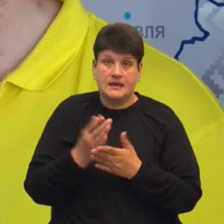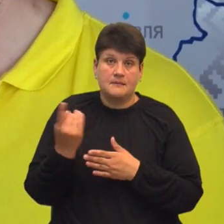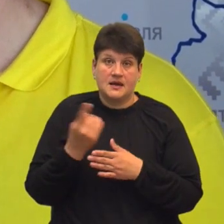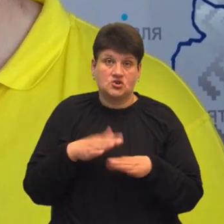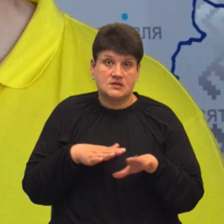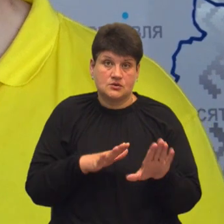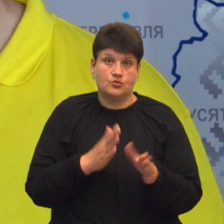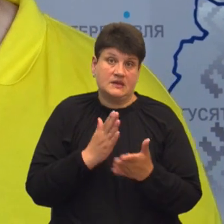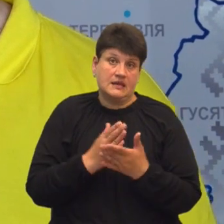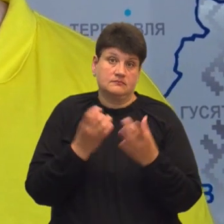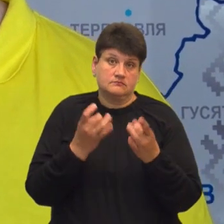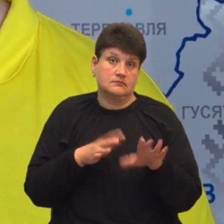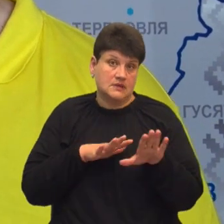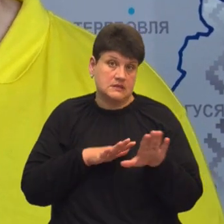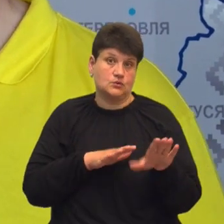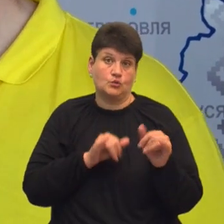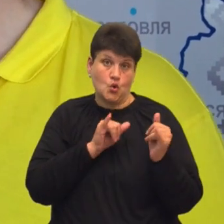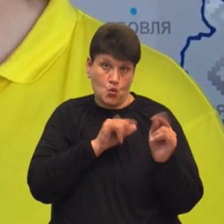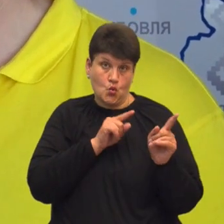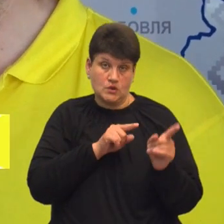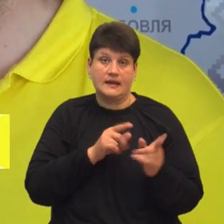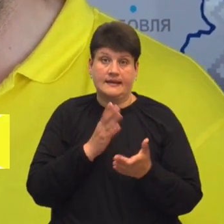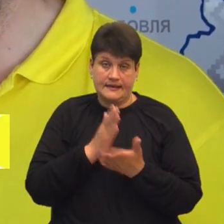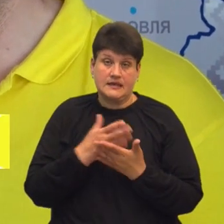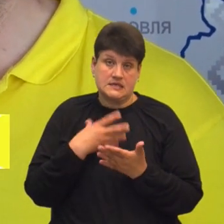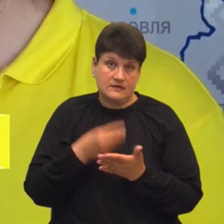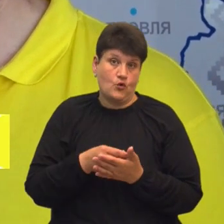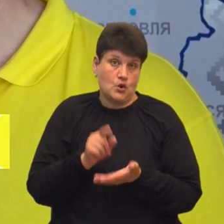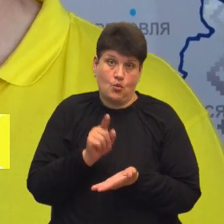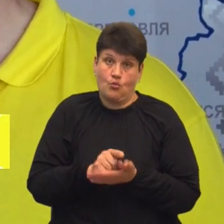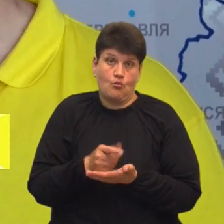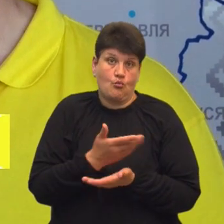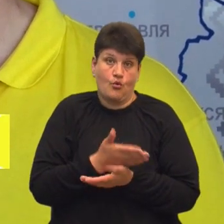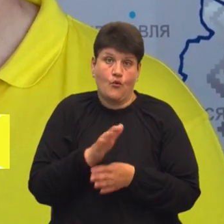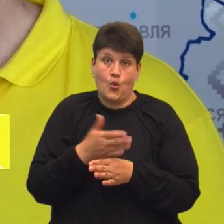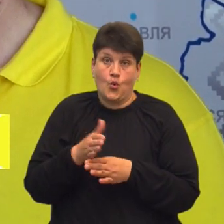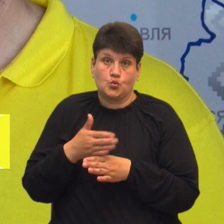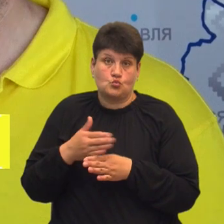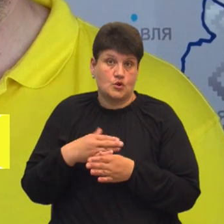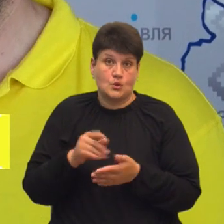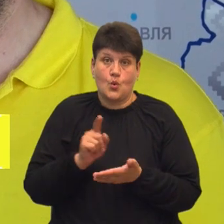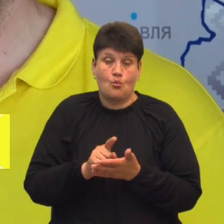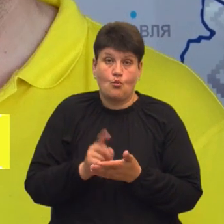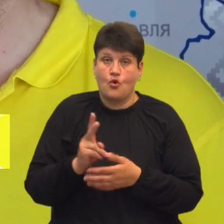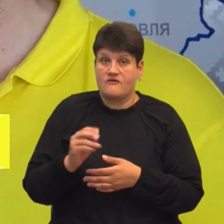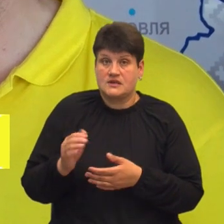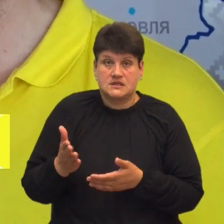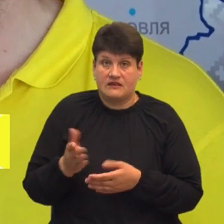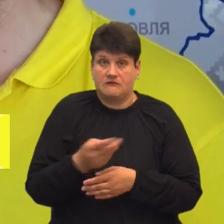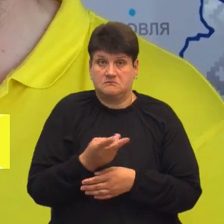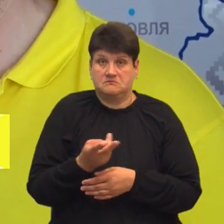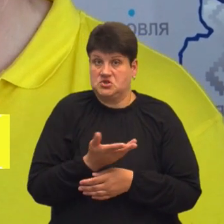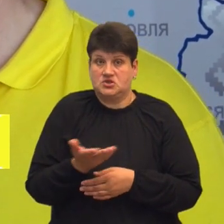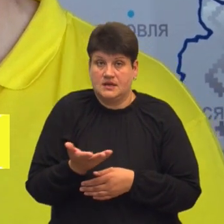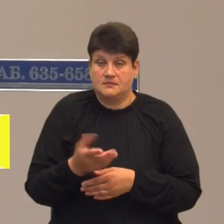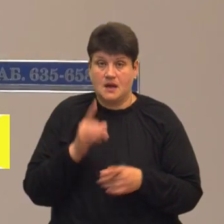заступник, в них є свої обов'язки, є відповідний розподіл обов'язків між ними, тобто